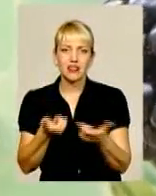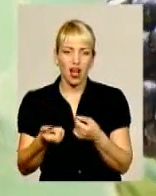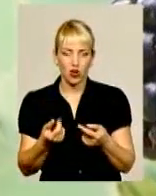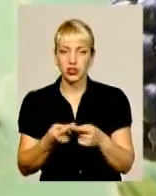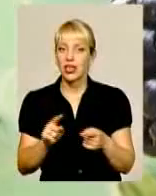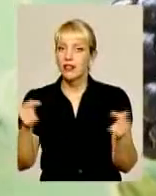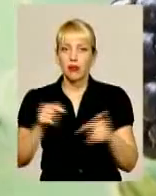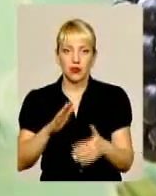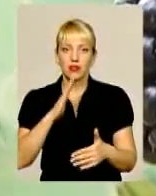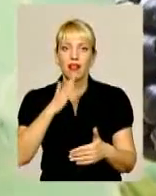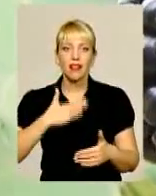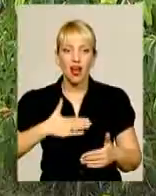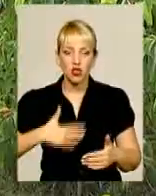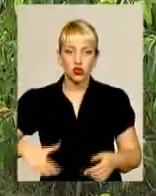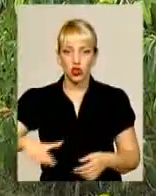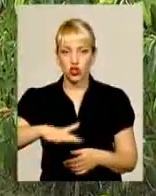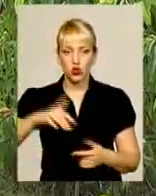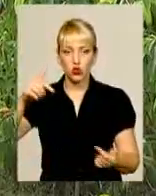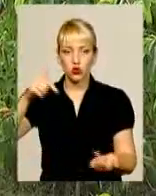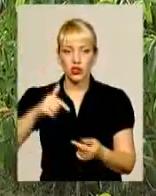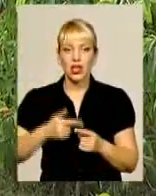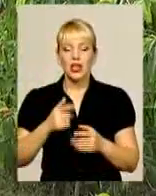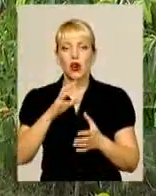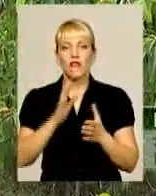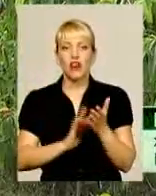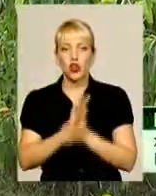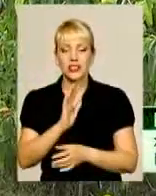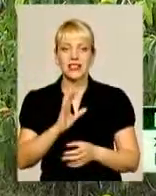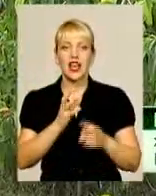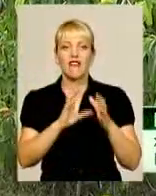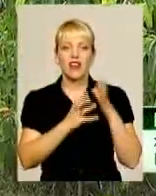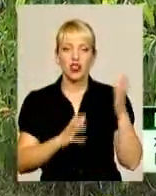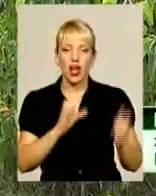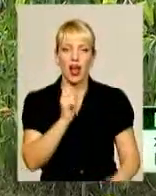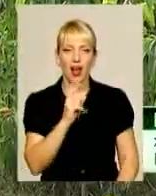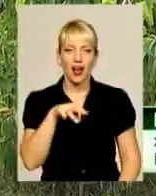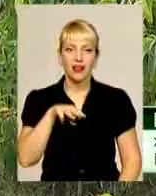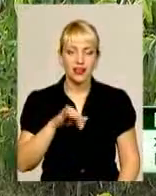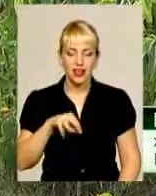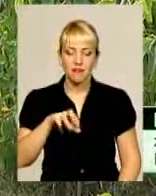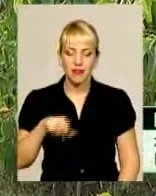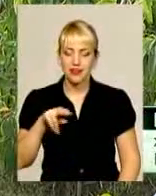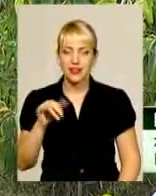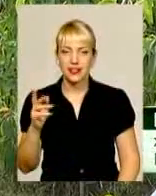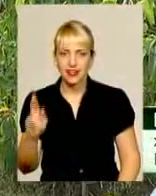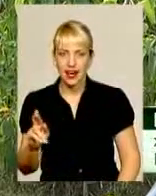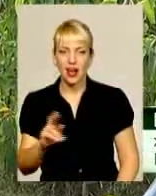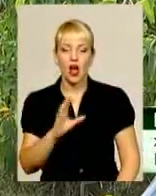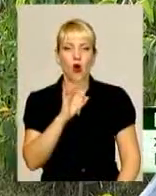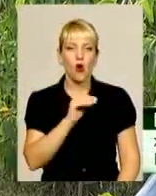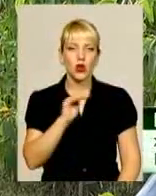характерні для нашої кліматичної зони. Росте і виноград, актинідія, ожина крупноплідна, безколючкова,